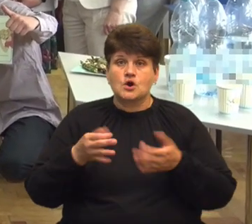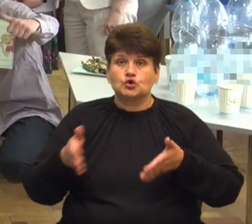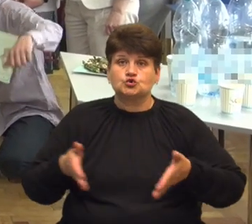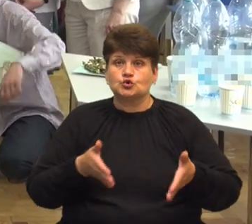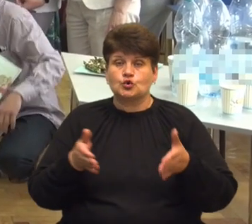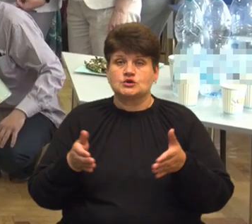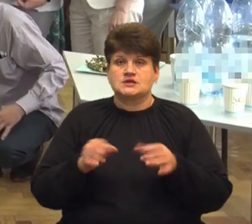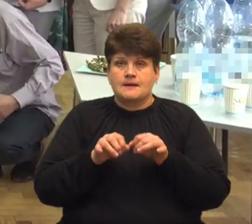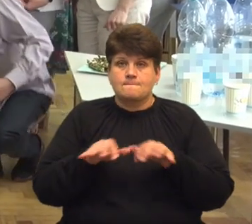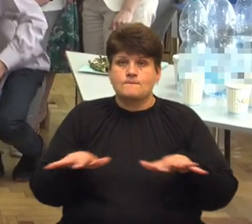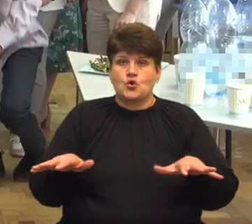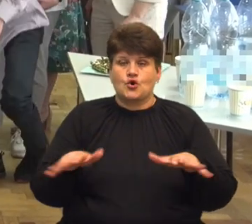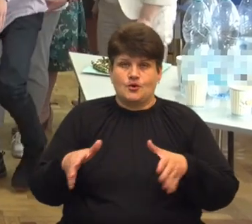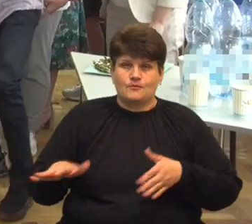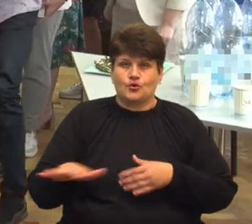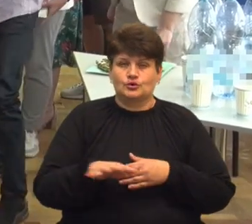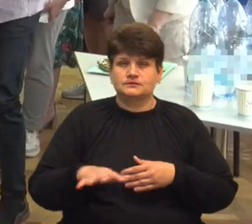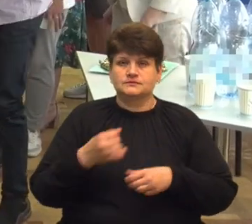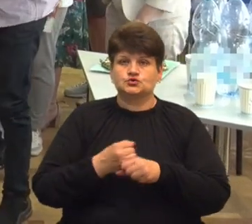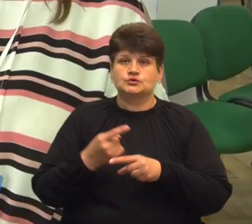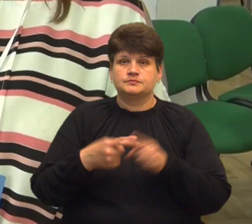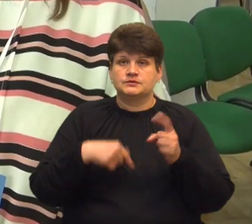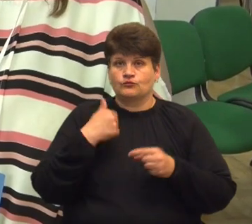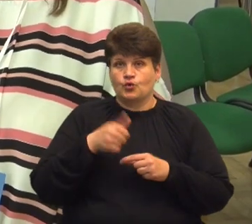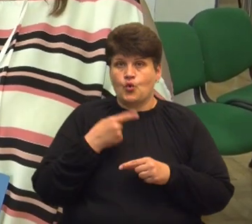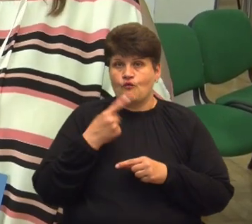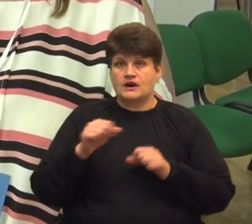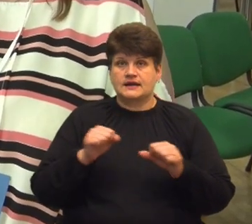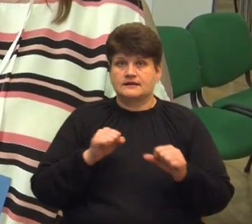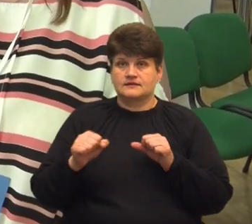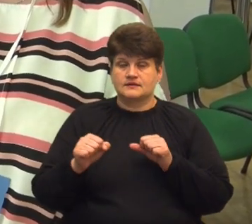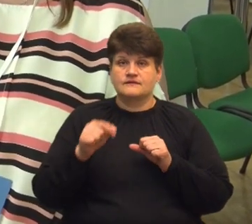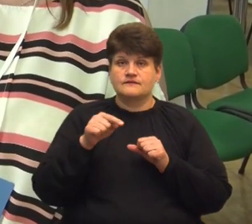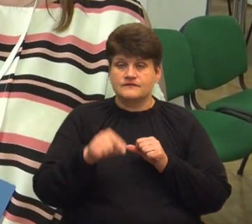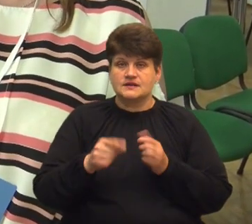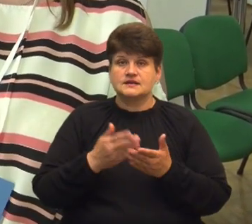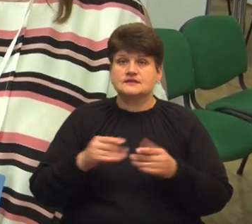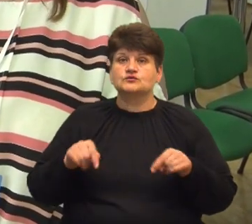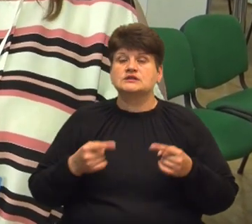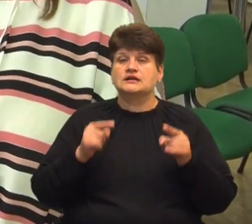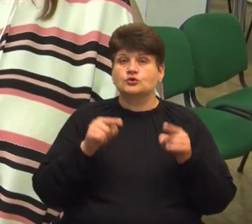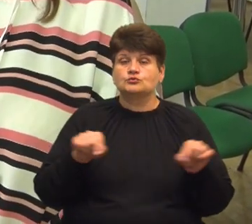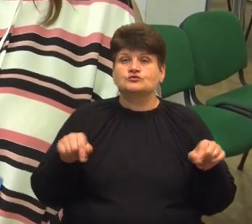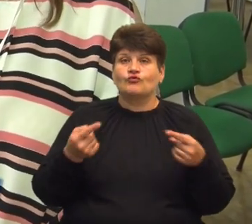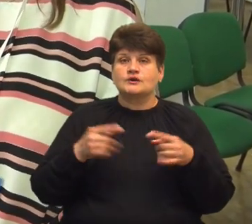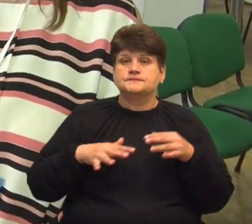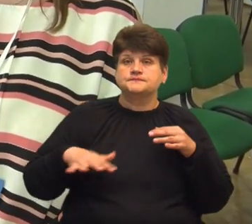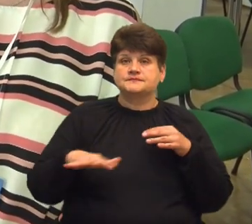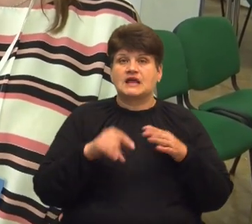працює вже півроку, каже його керівниця Оксана Редьква. Він освітює особи, щоб створення певного хабу для